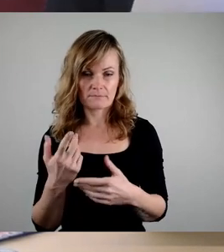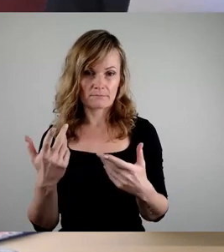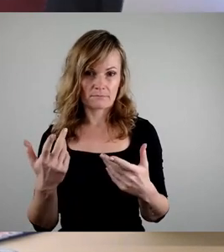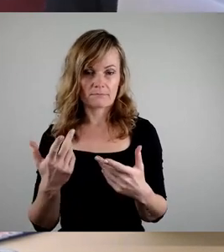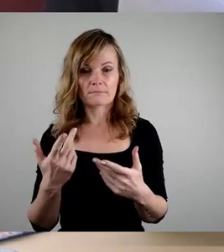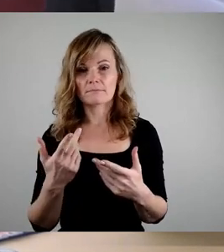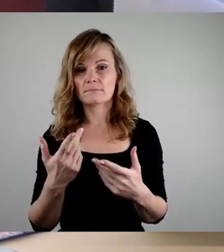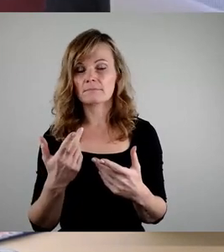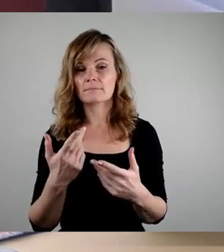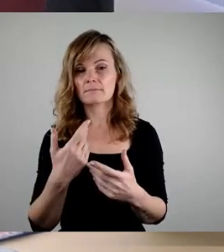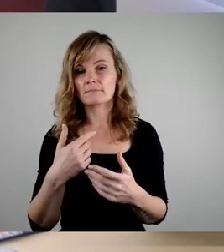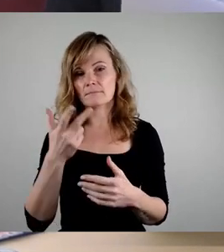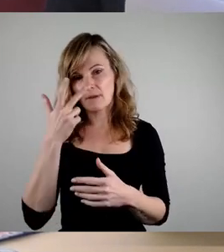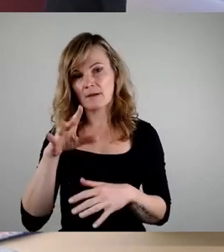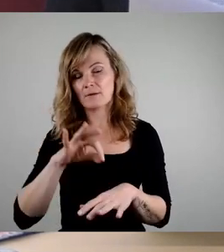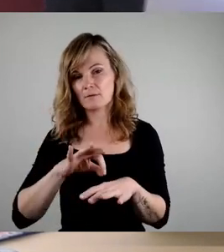dem fixen, Herr Dr. Brauns.